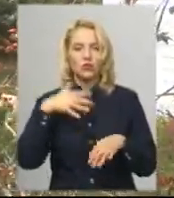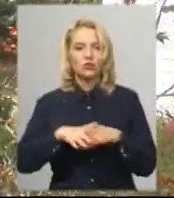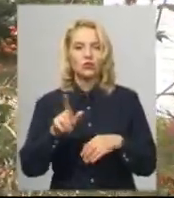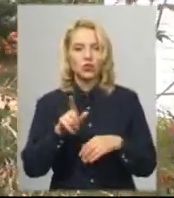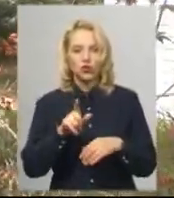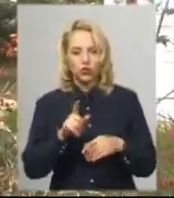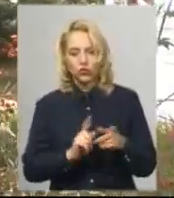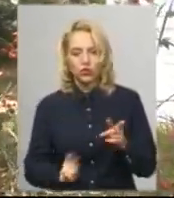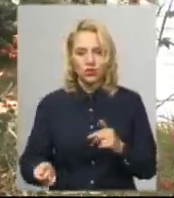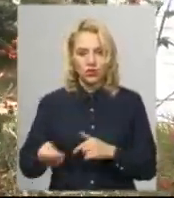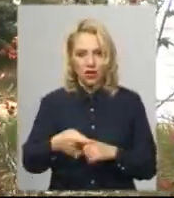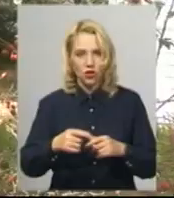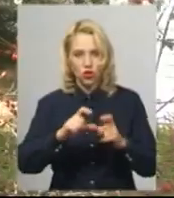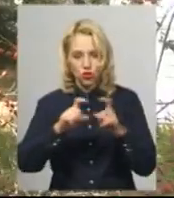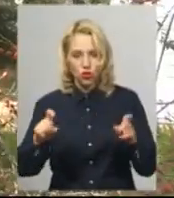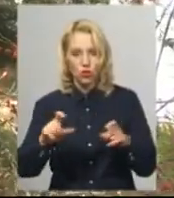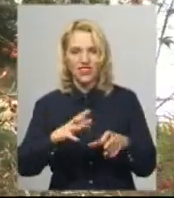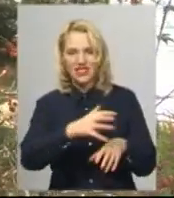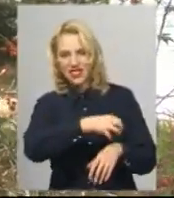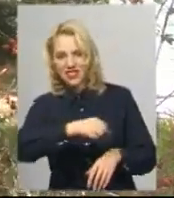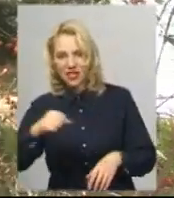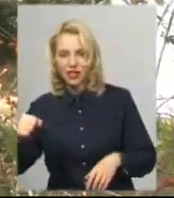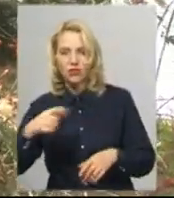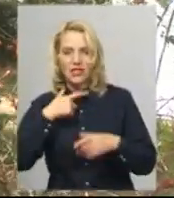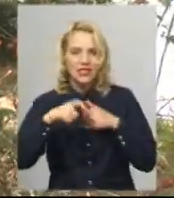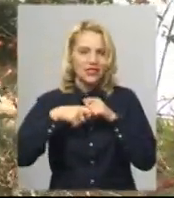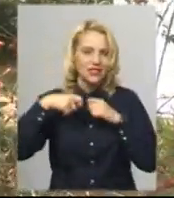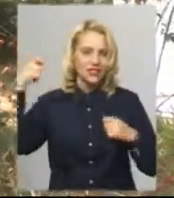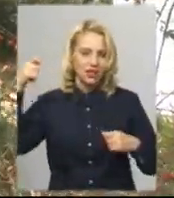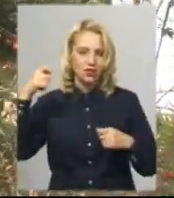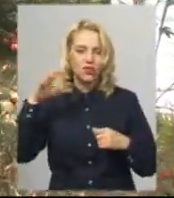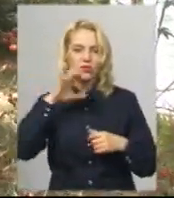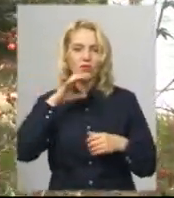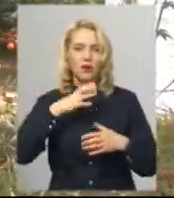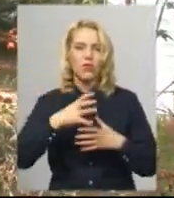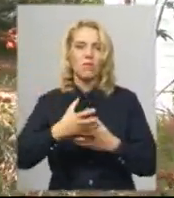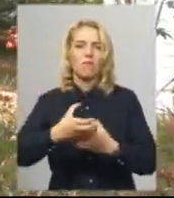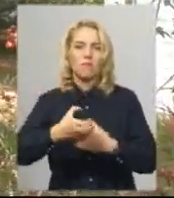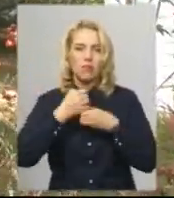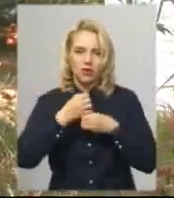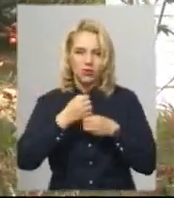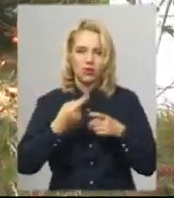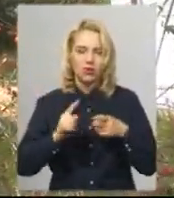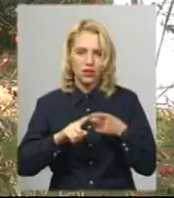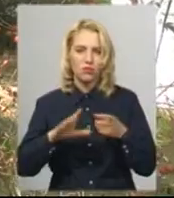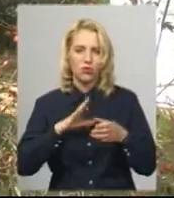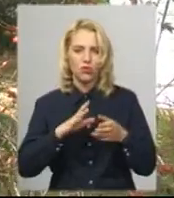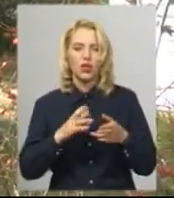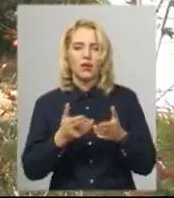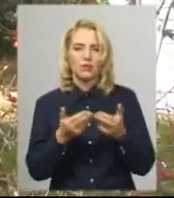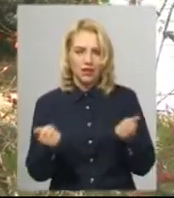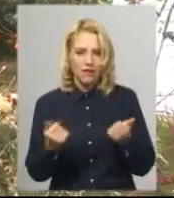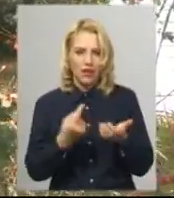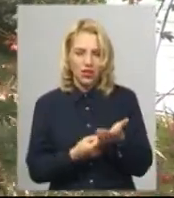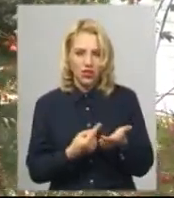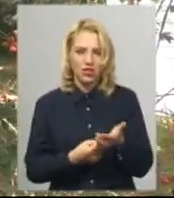завів за приміщення школи, затягнув на ній цей зашмург, і за чого собака була придушена. Це підтвердили також лікарі ветлікарні, тому